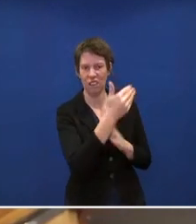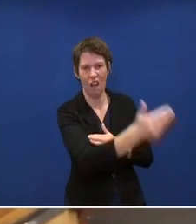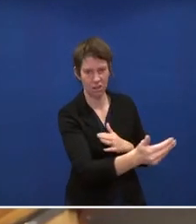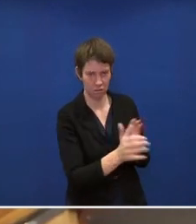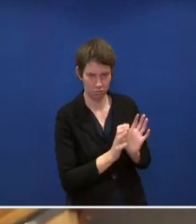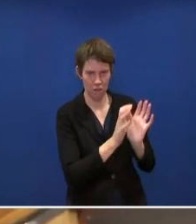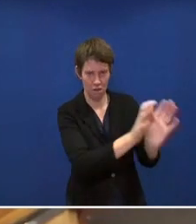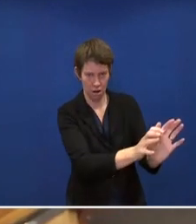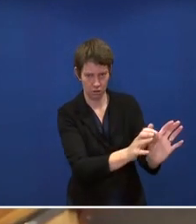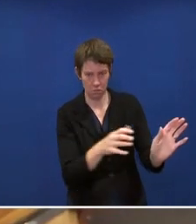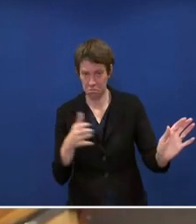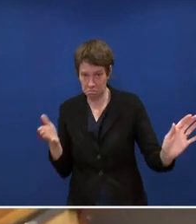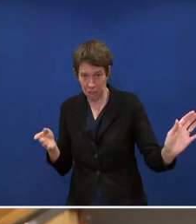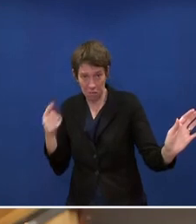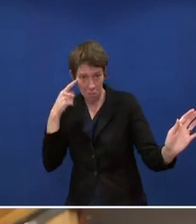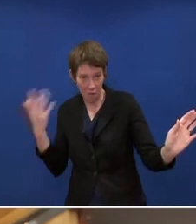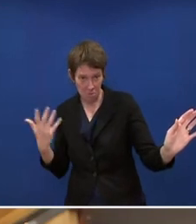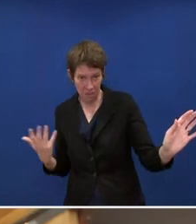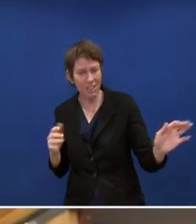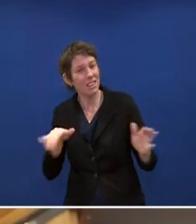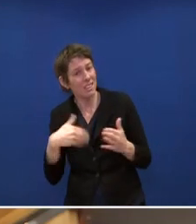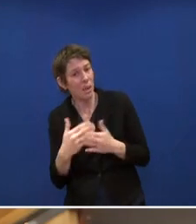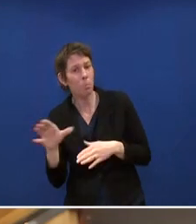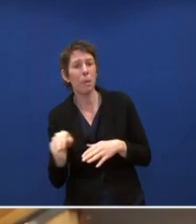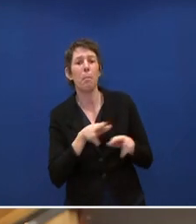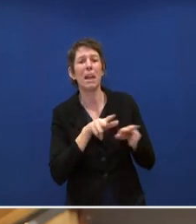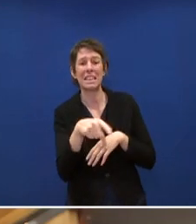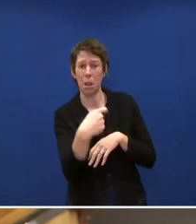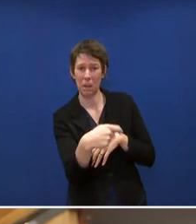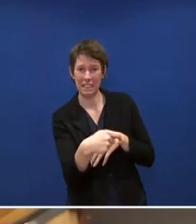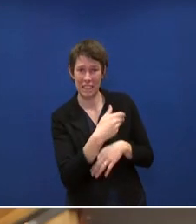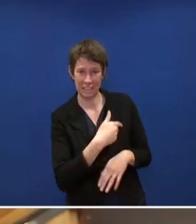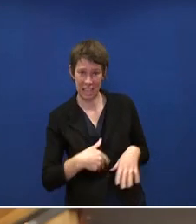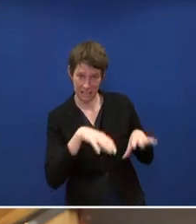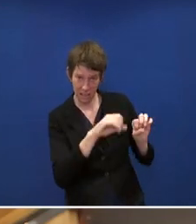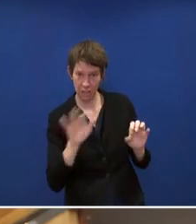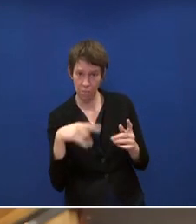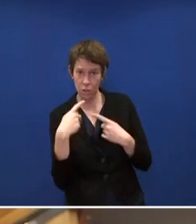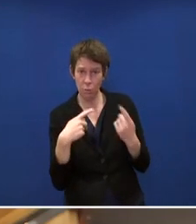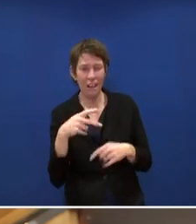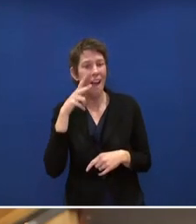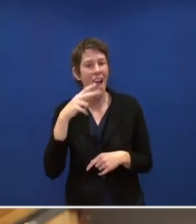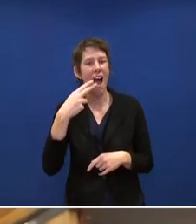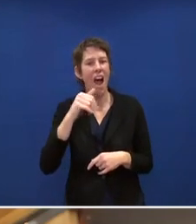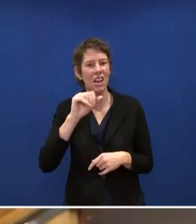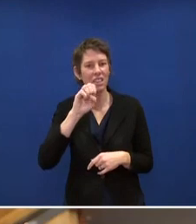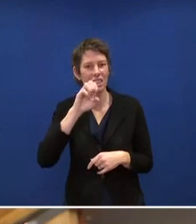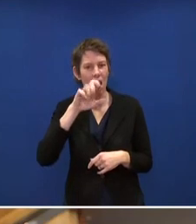mit dem Ministerpräsidenten von Sachsen-Anhalt, Herrn Haseloff,